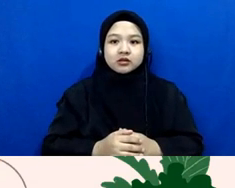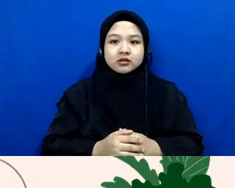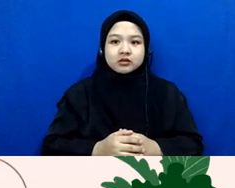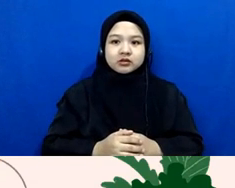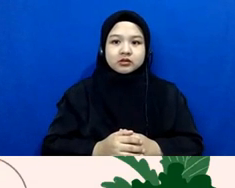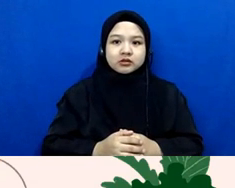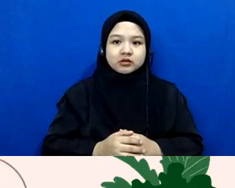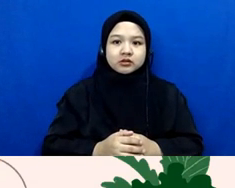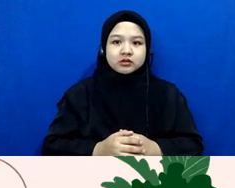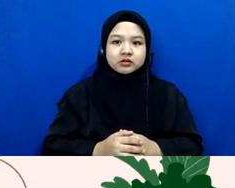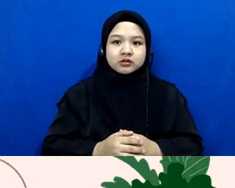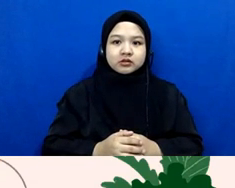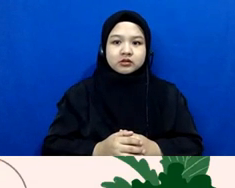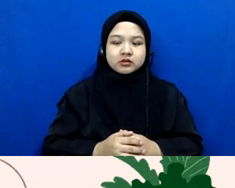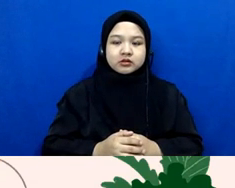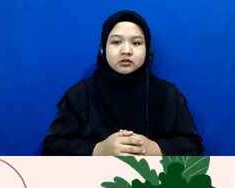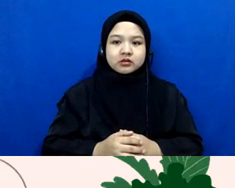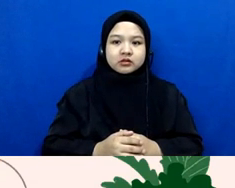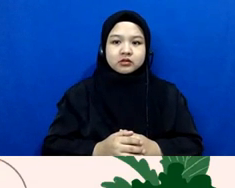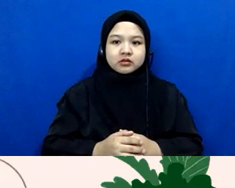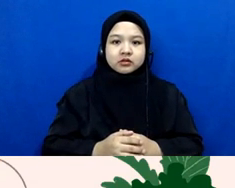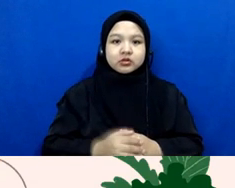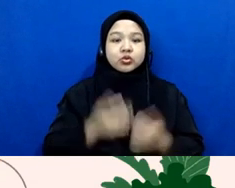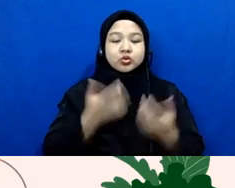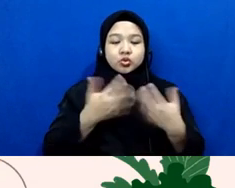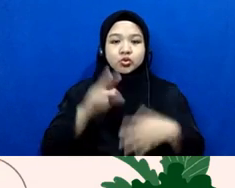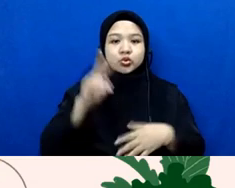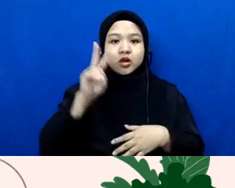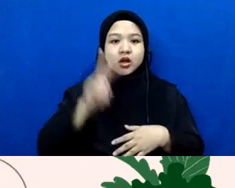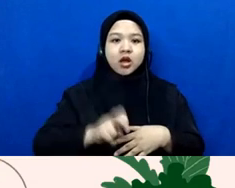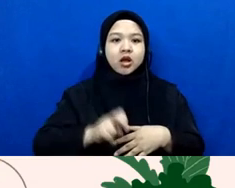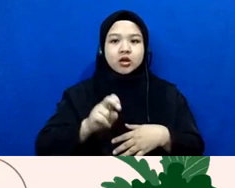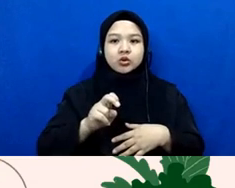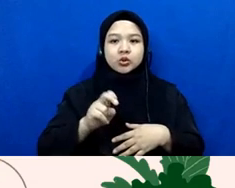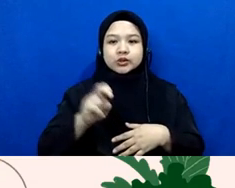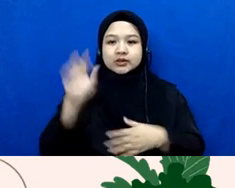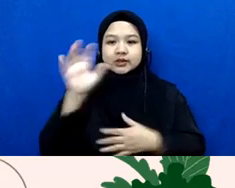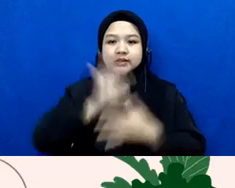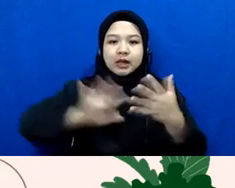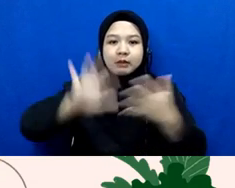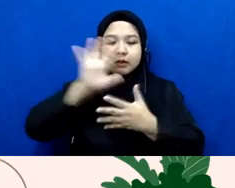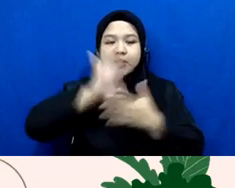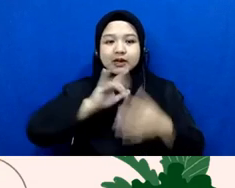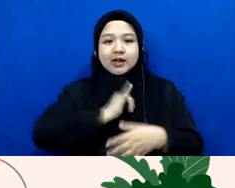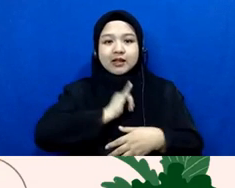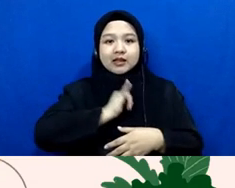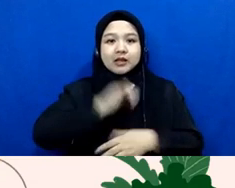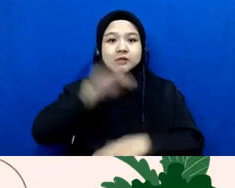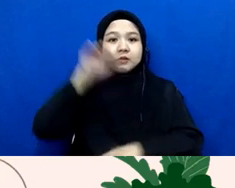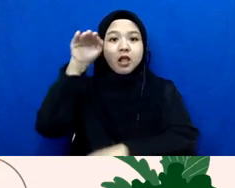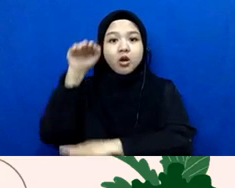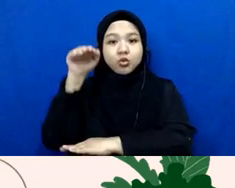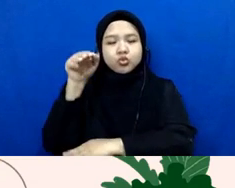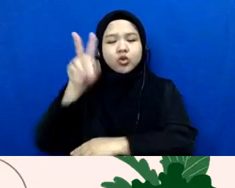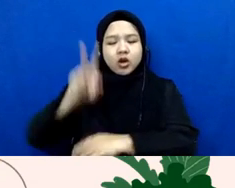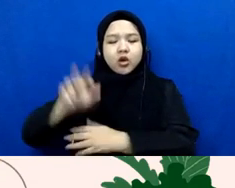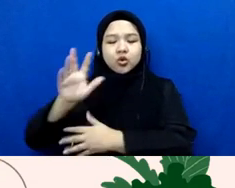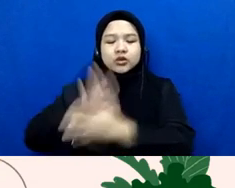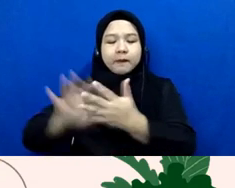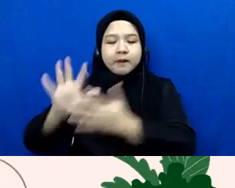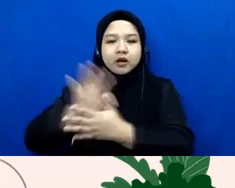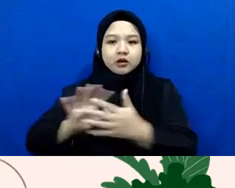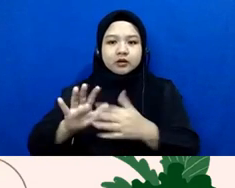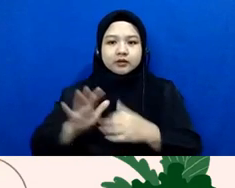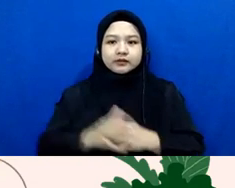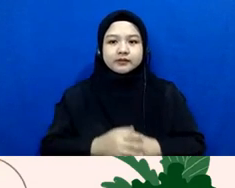itu juga sudah harus menyamarkan identitas pelaku tidak kriminal jadi sebenarnya gini ya yang